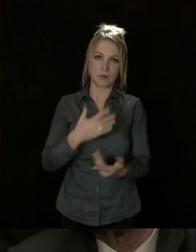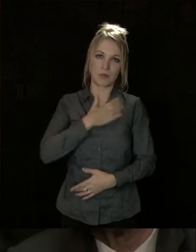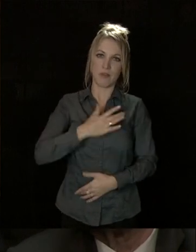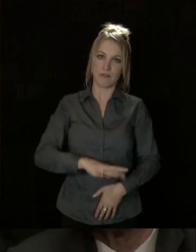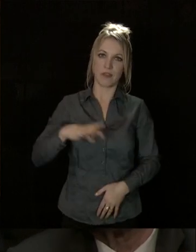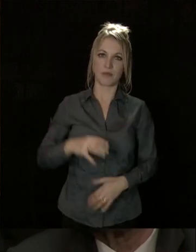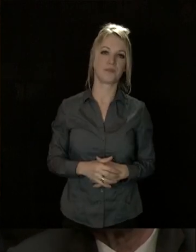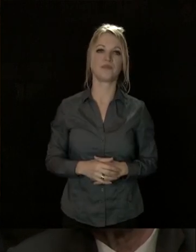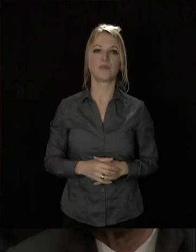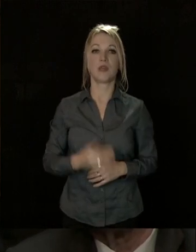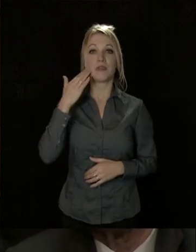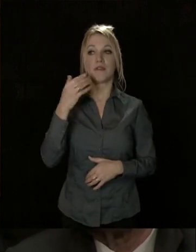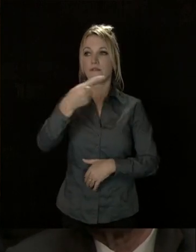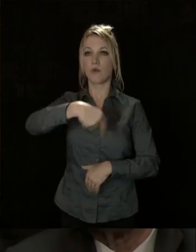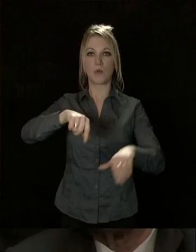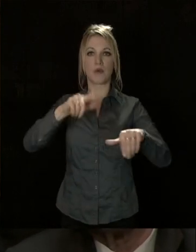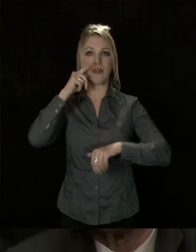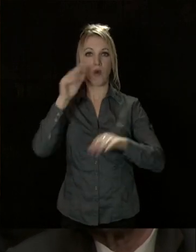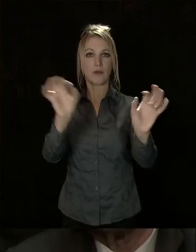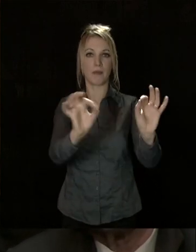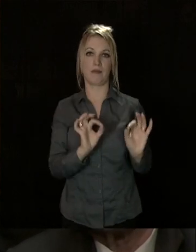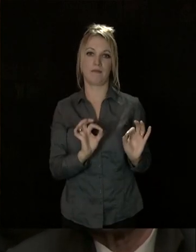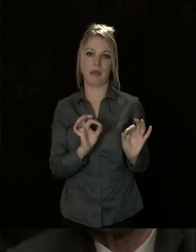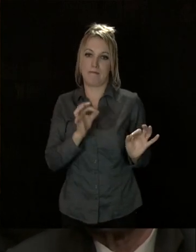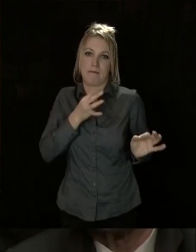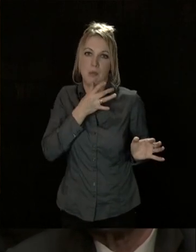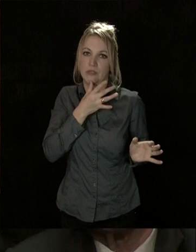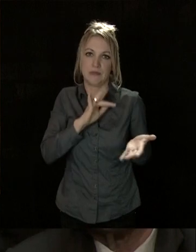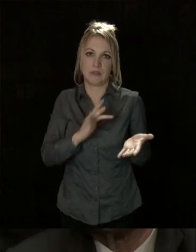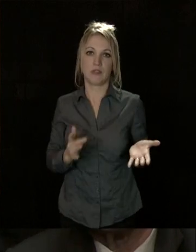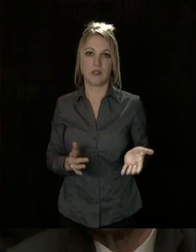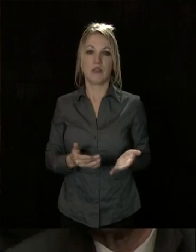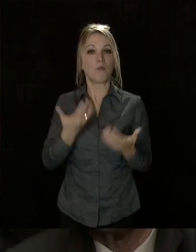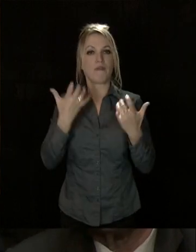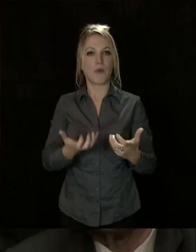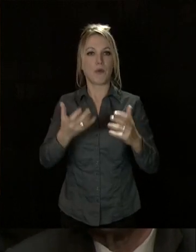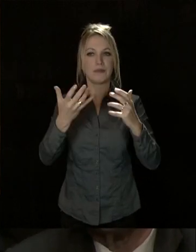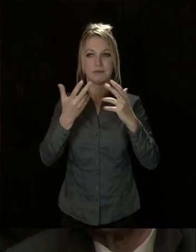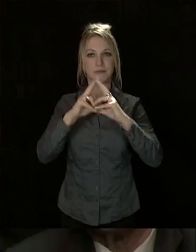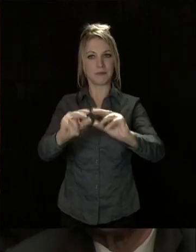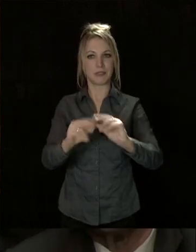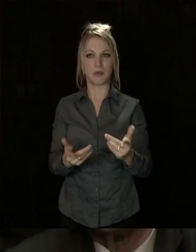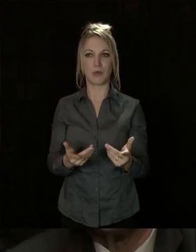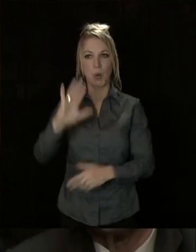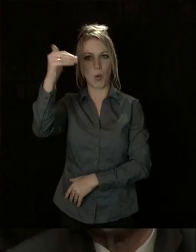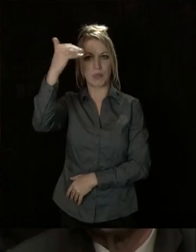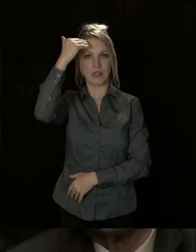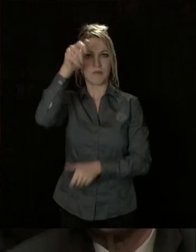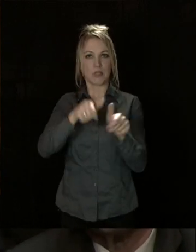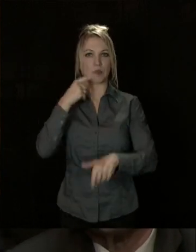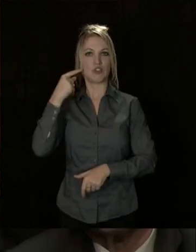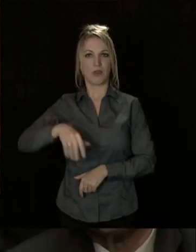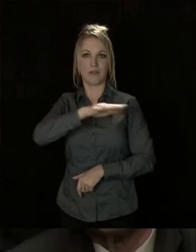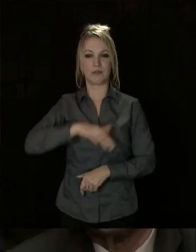Et sans vos efforts, je voudrais le dire ici, rien ne serait possible. Je voudrais donc vous exprimer la reconnaissance des Dijonais.